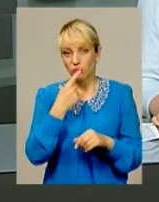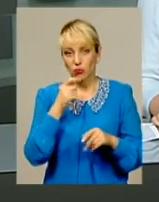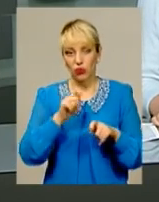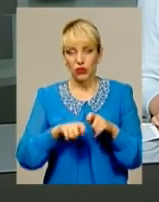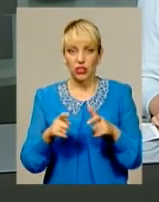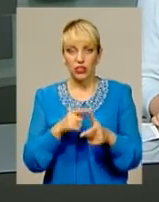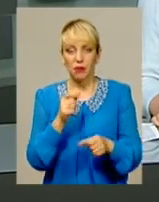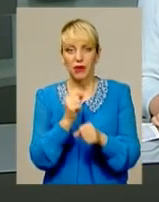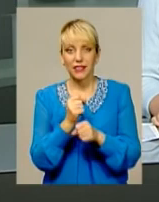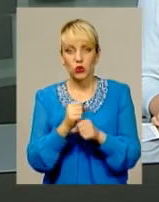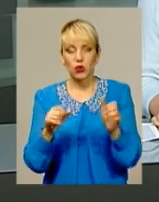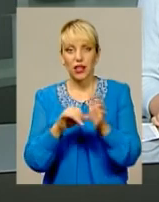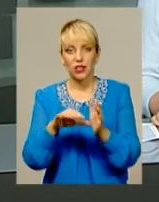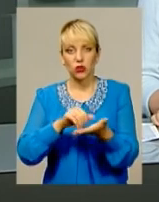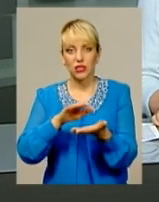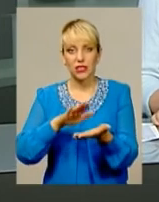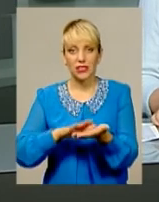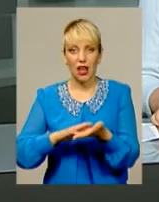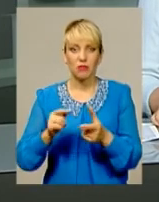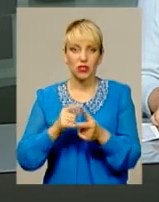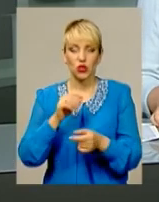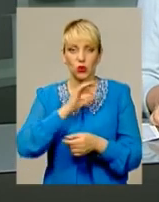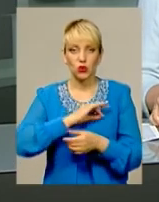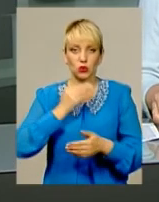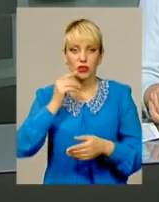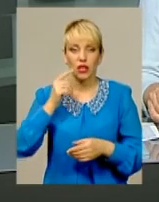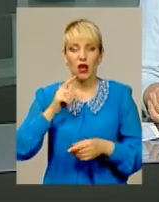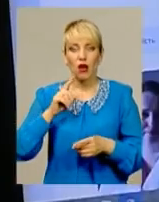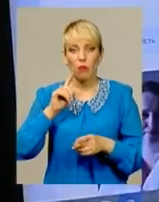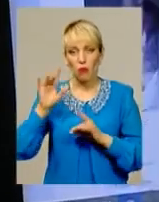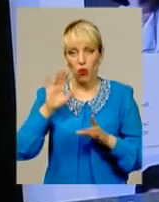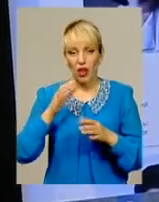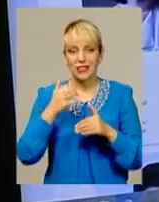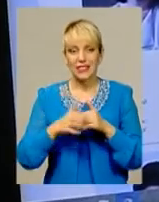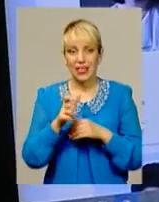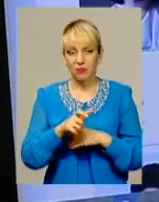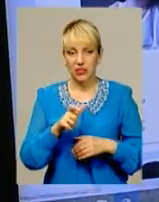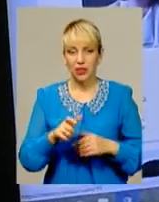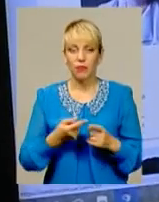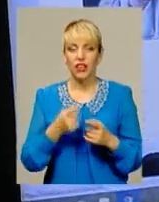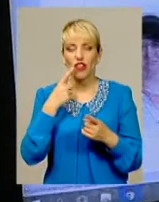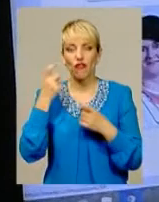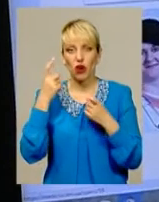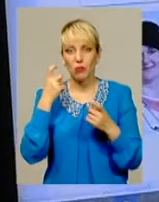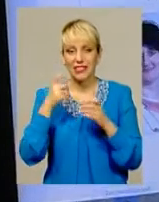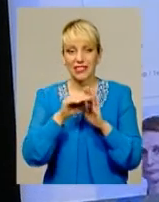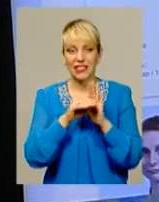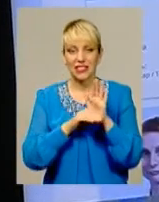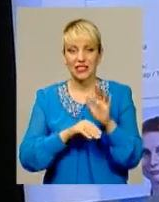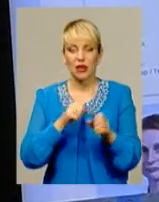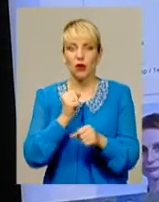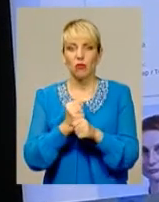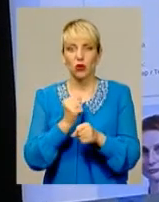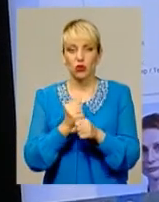запис і чи користується він популярністю серед містян. Інформаційна система реєстрації пацієнтів працює в